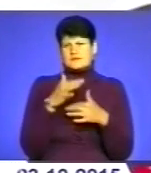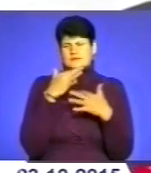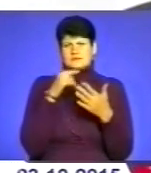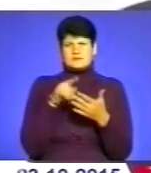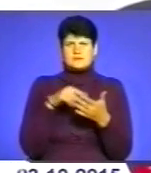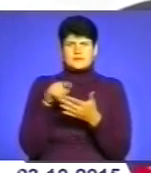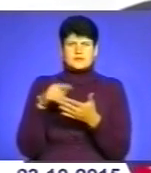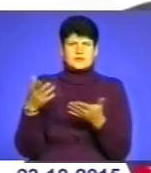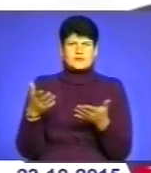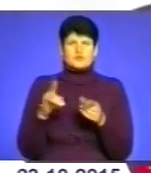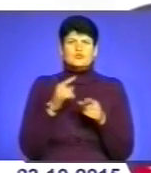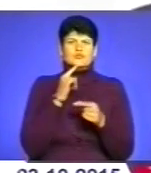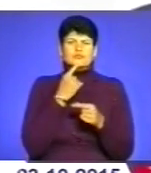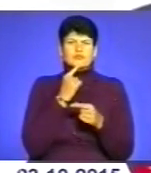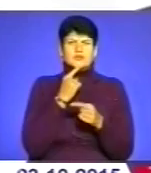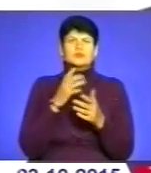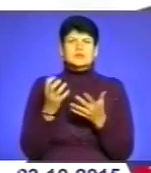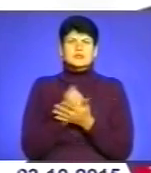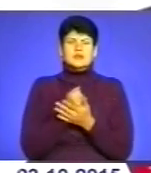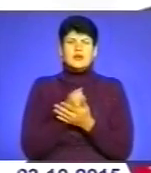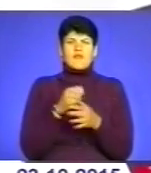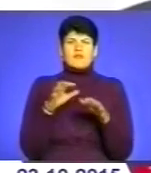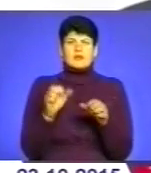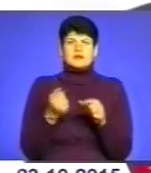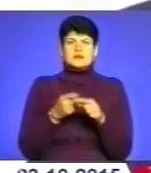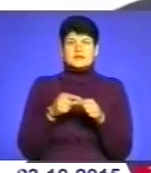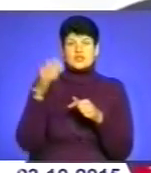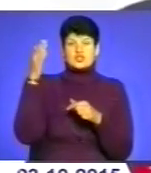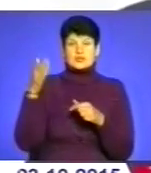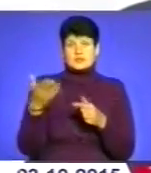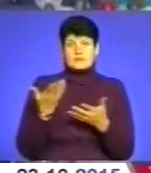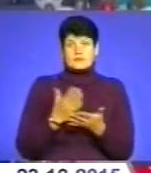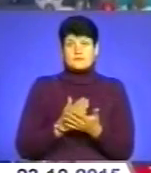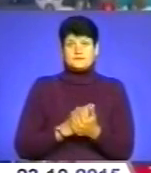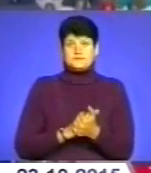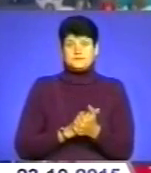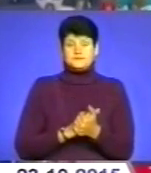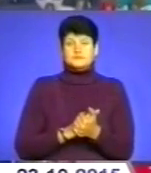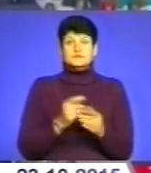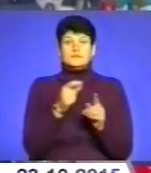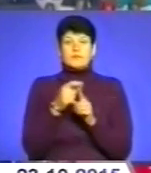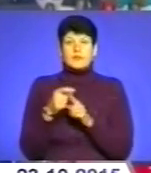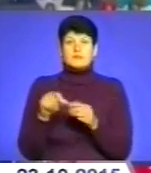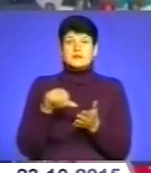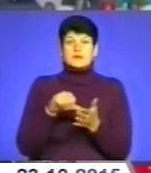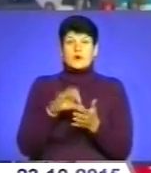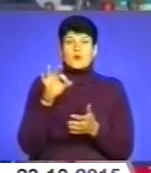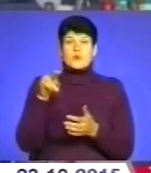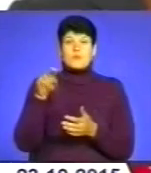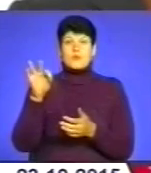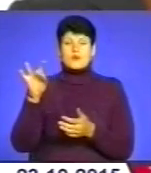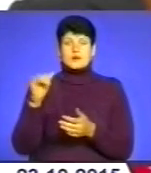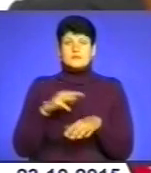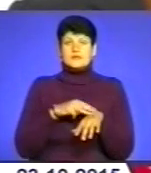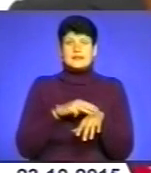наскільки складно знайти власника цих щитів, які розміщуються. За словами представників опори, правоохоронці